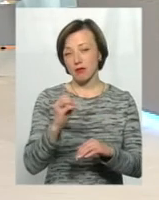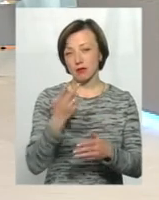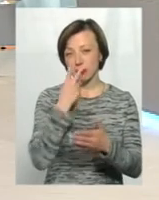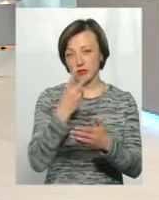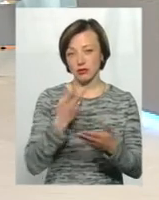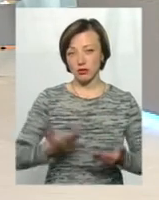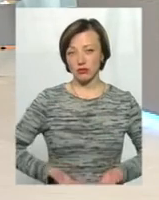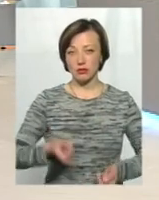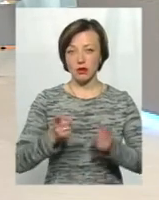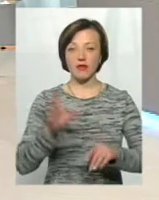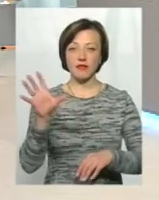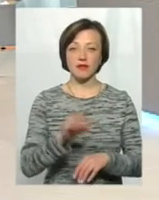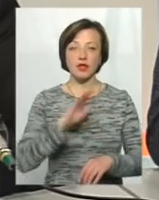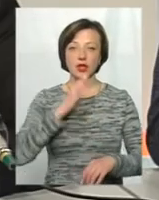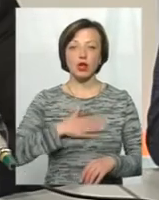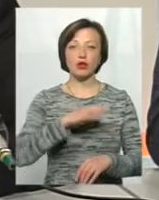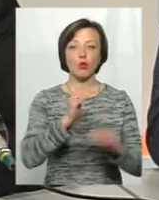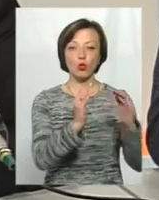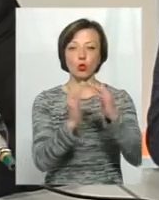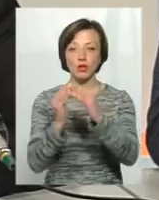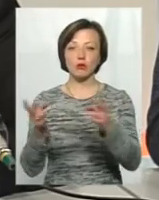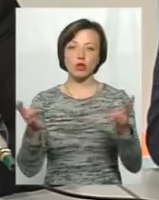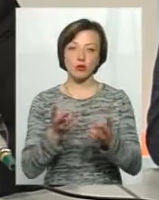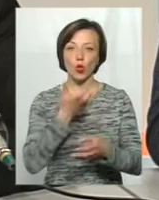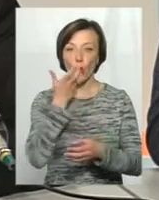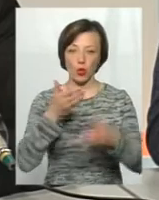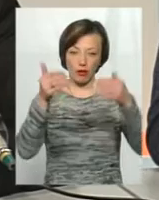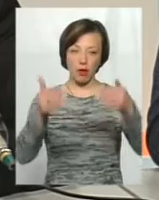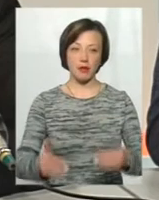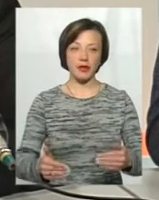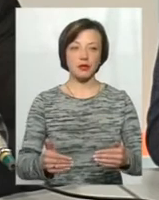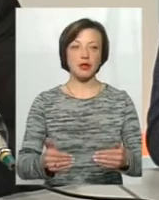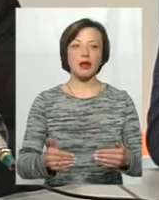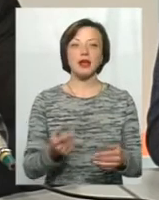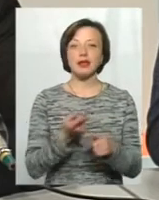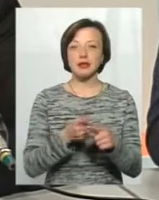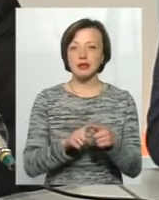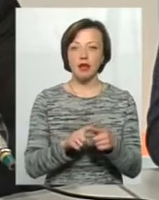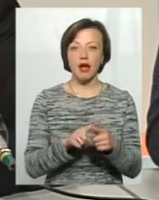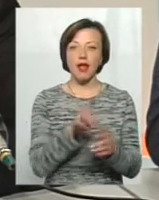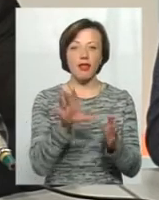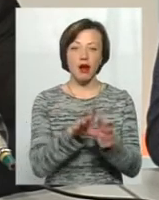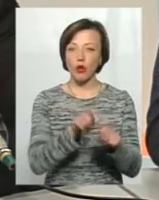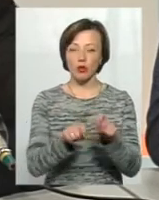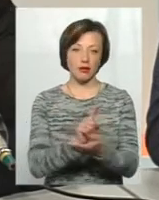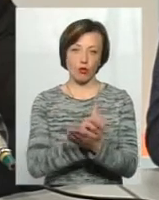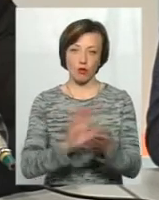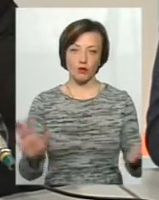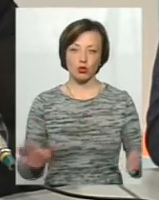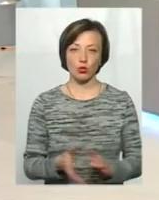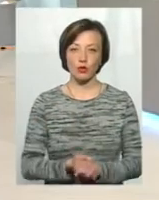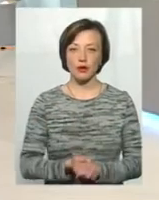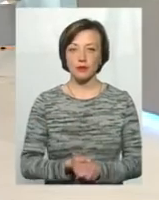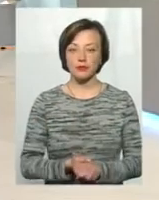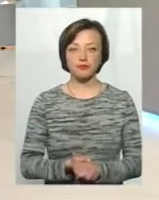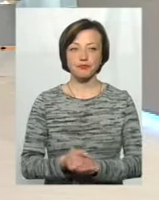практично всі наші будинки потребують утеплення, тому сам по собі енергоаудит не є обов'язковим. Якщо